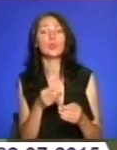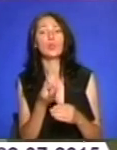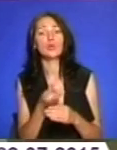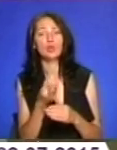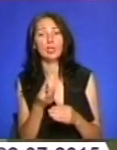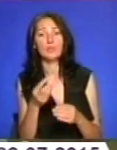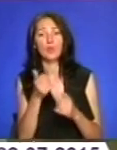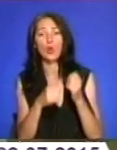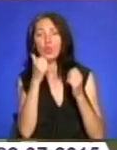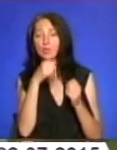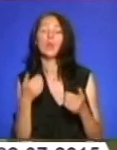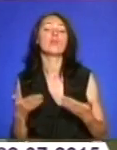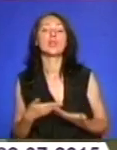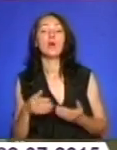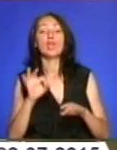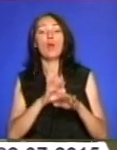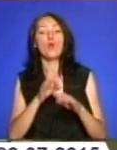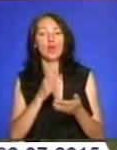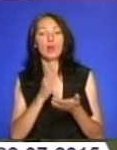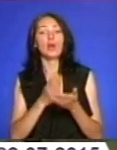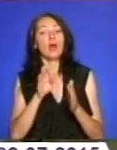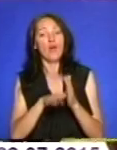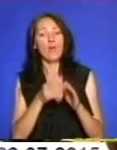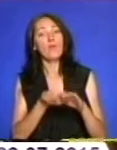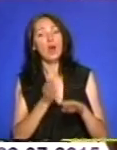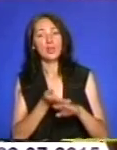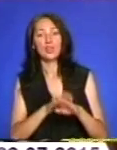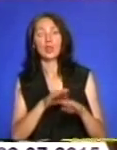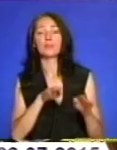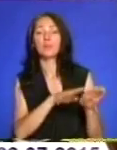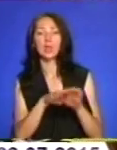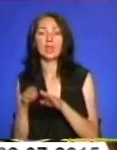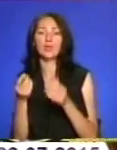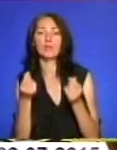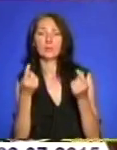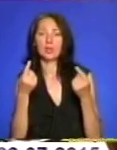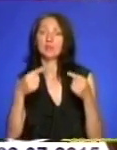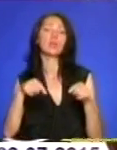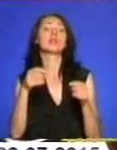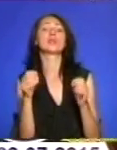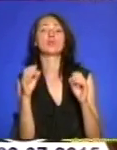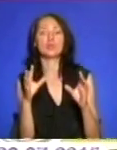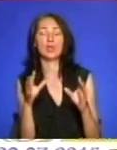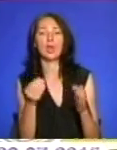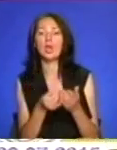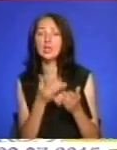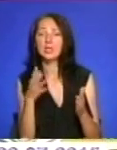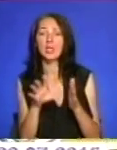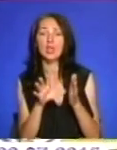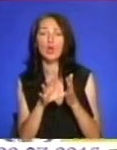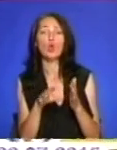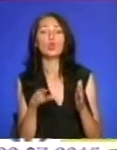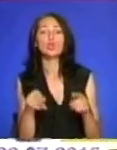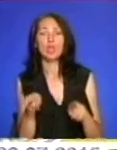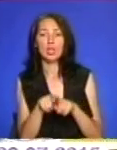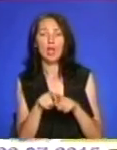Щороку виживати пацієнтам стає важче. Рівень індексації зростає, ціни на енергоносії також, медикаменти